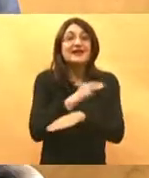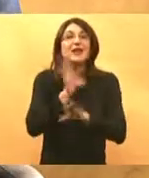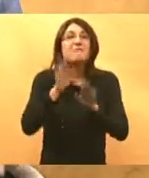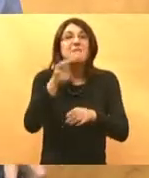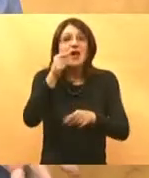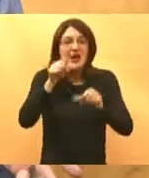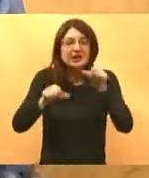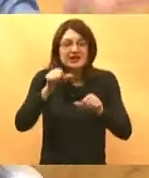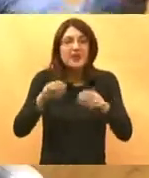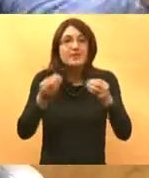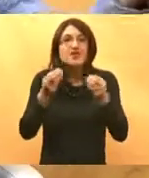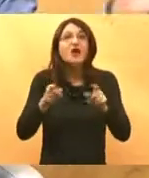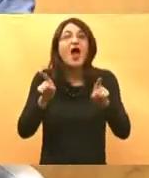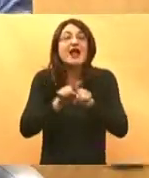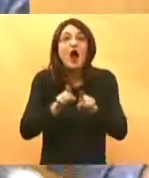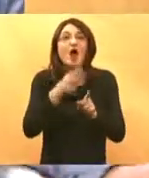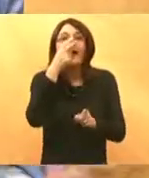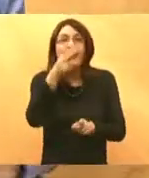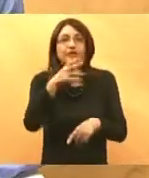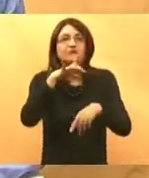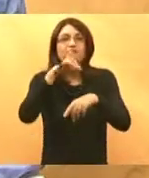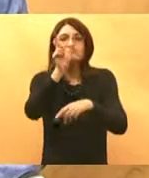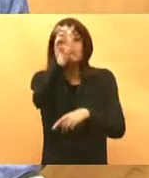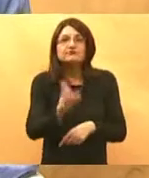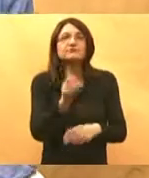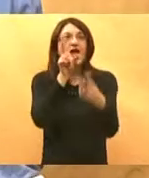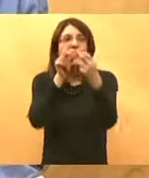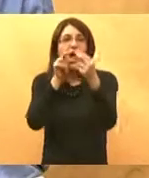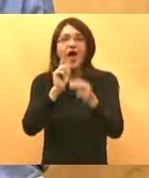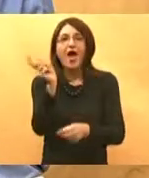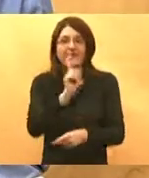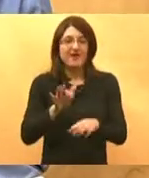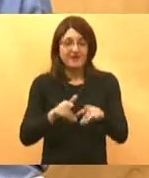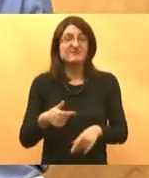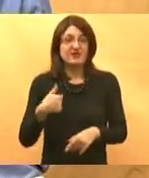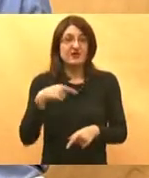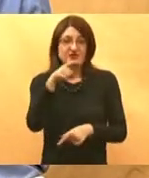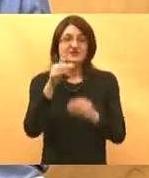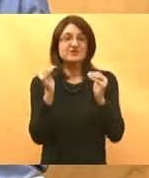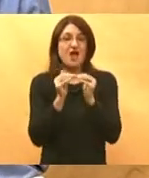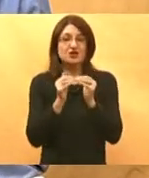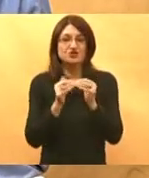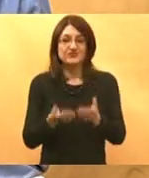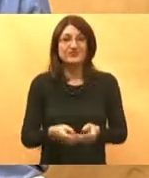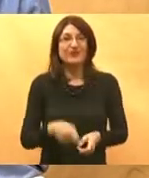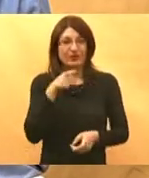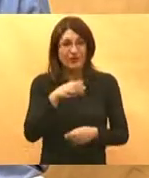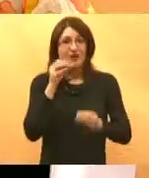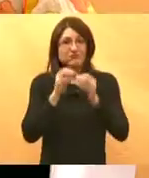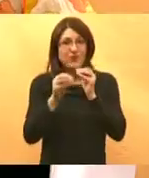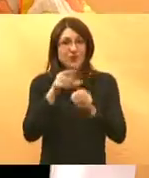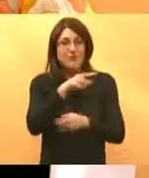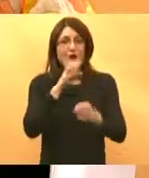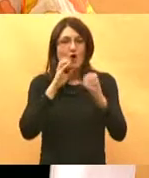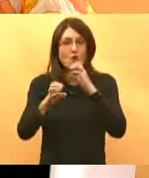ostalo i da ne vidim više kompjuter, da gledam u oči pacijenta i s njim pričam. To je onaj problem uopće u komunikaciji o kojoj sam ja